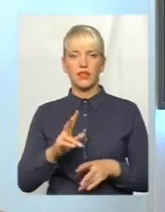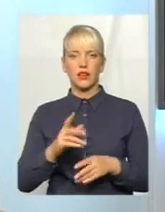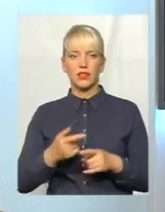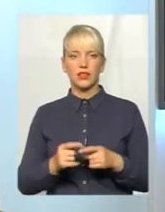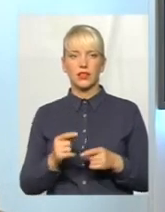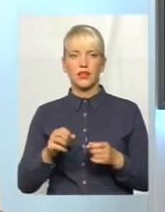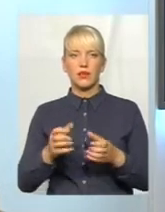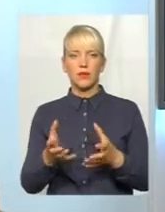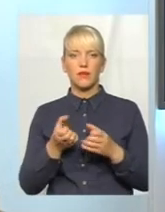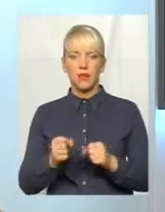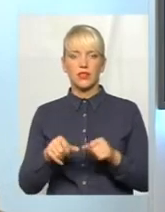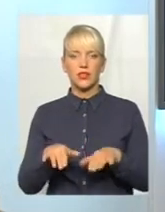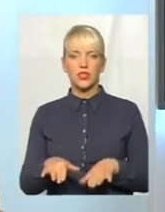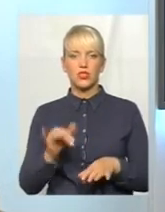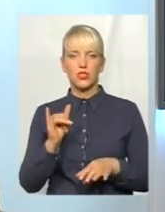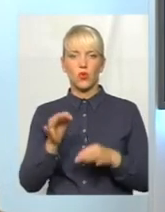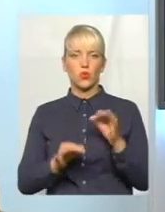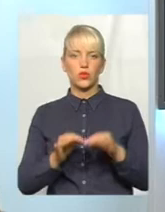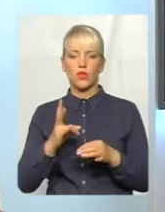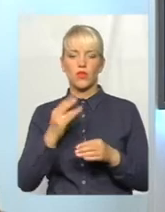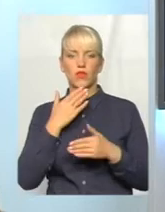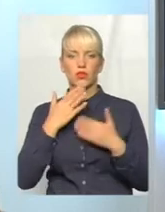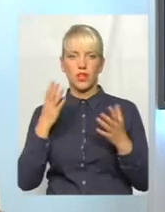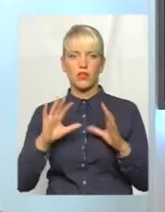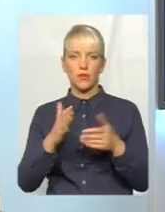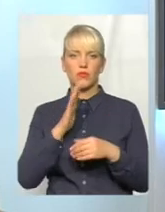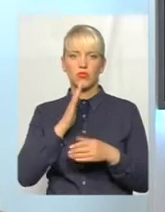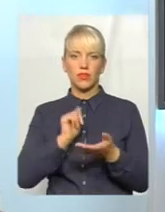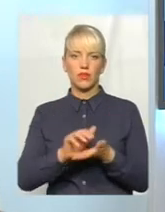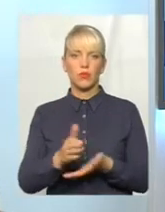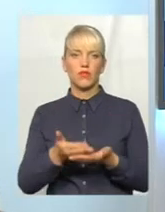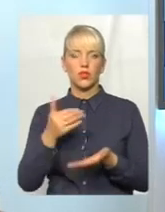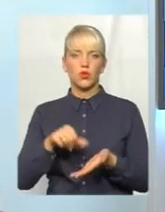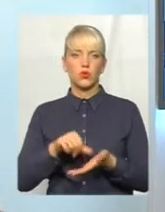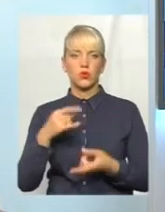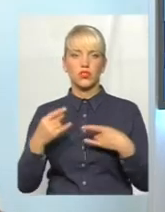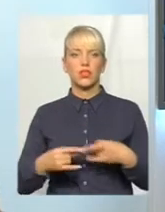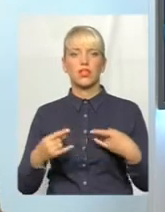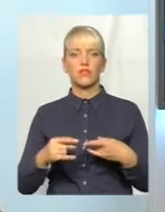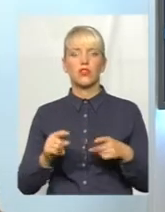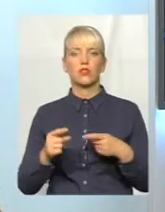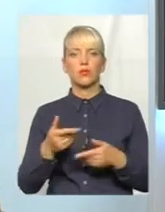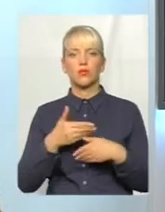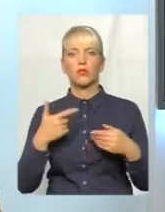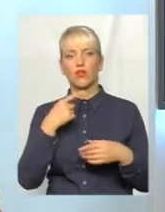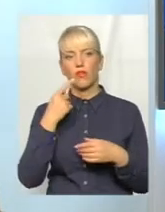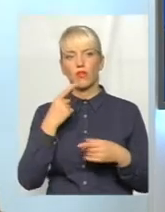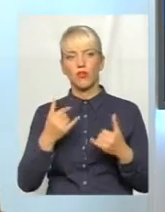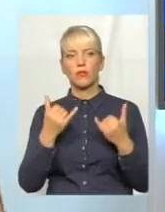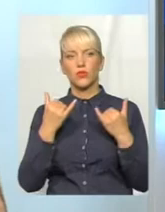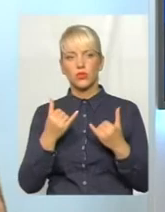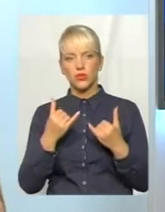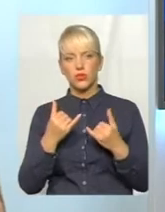рішення в суді. Але, на жаль, в останній момент вона також відмовилась від участі в ефірі. Тому ми говоримо сьогодні